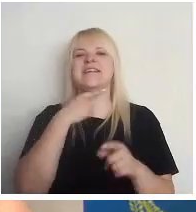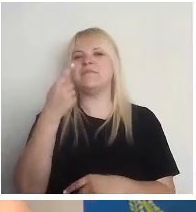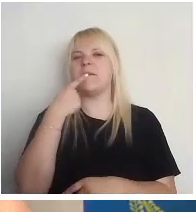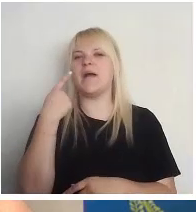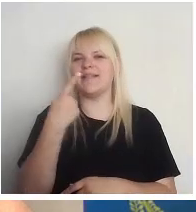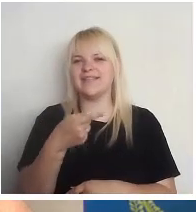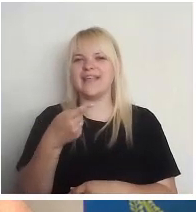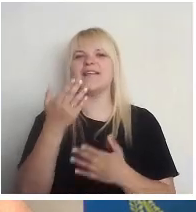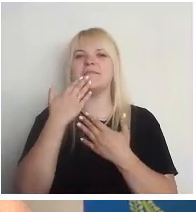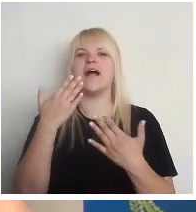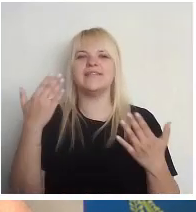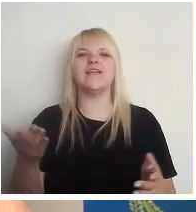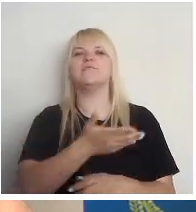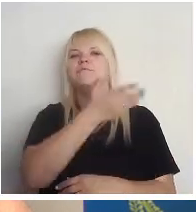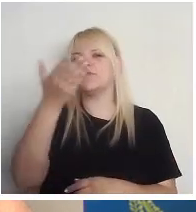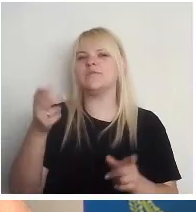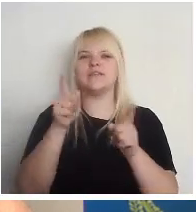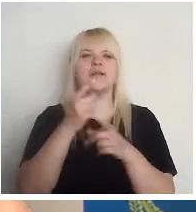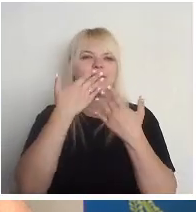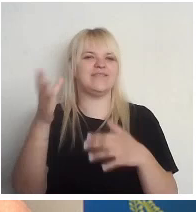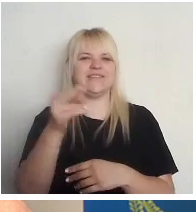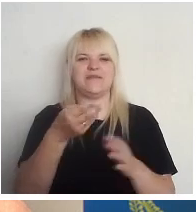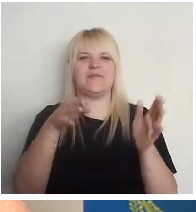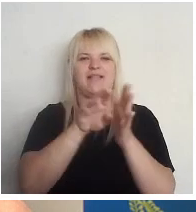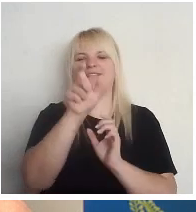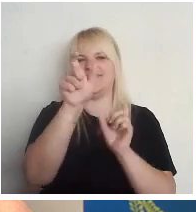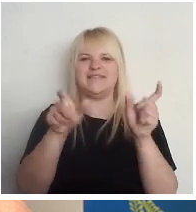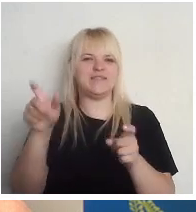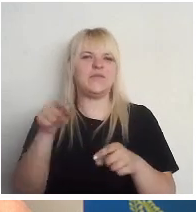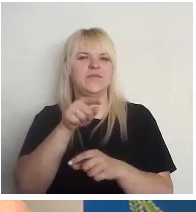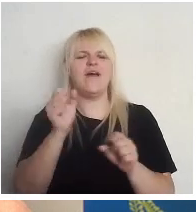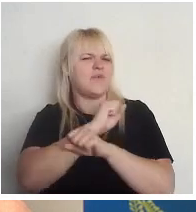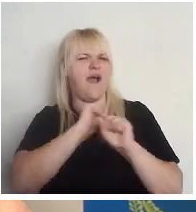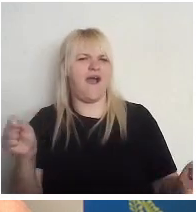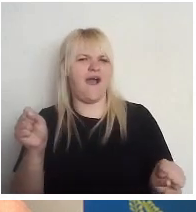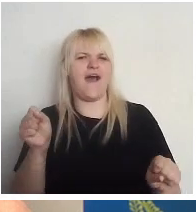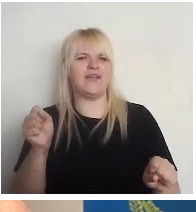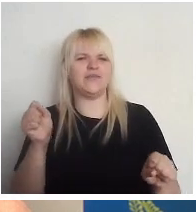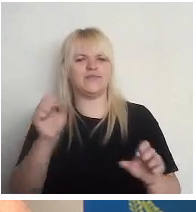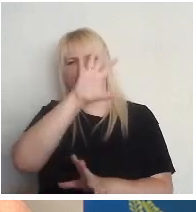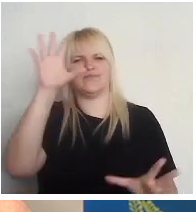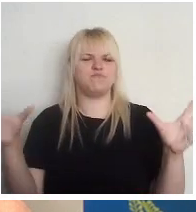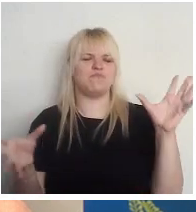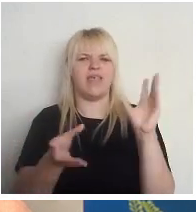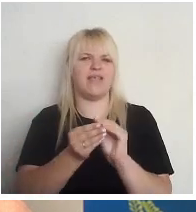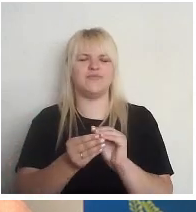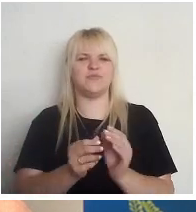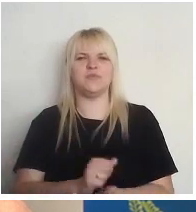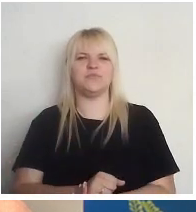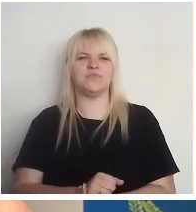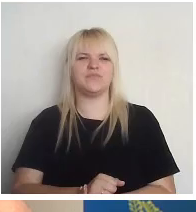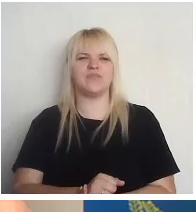pateikt, paldies jums un arī paldies visiem klātasošiem. Un tādu ātru sumējumu no